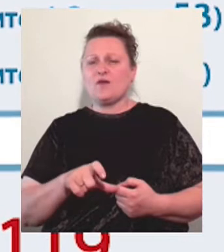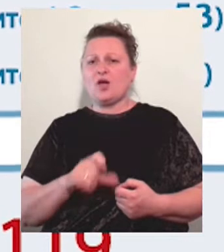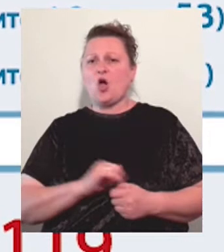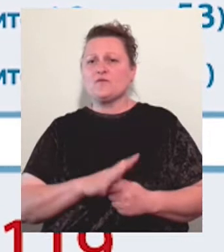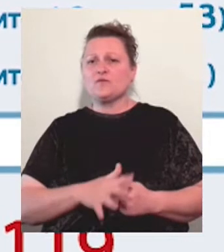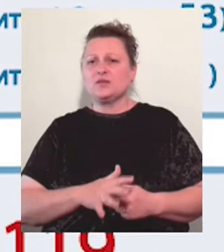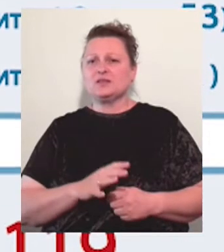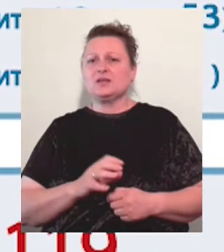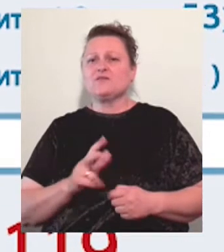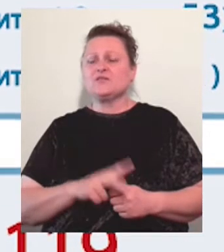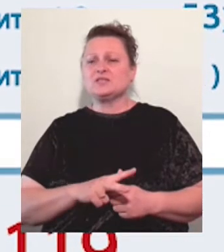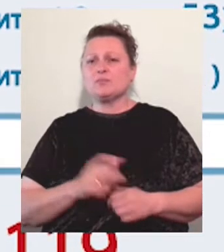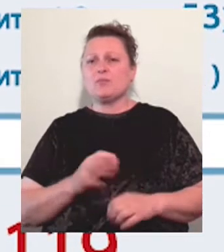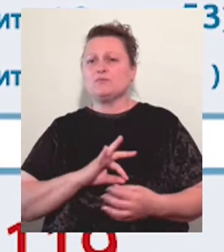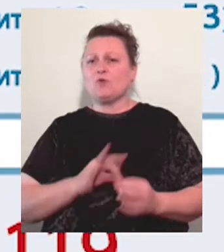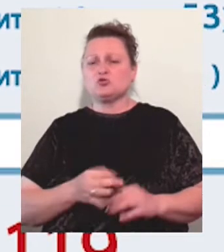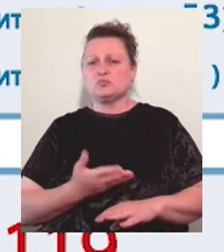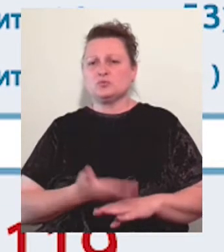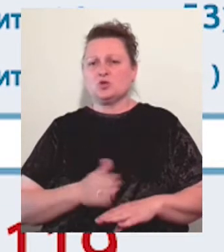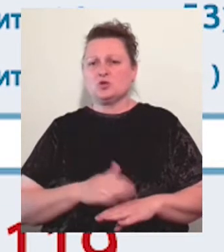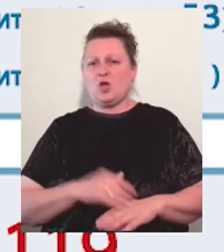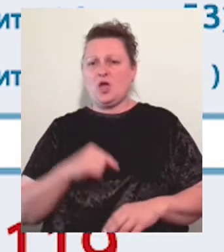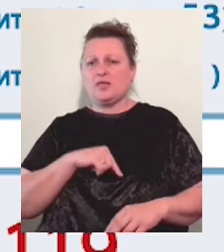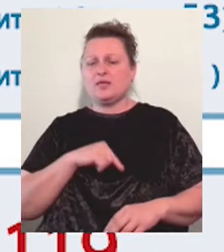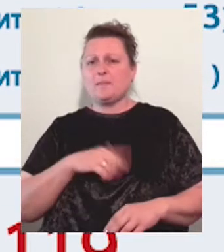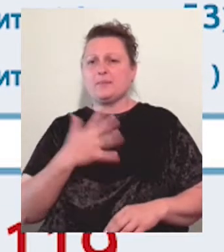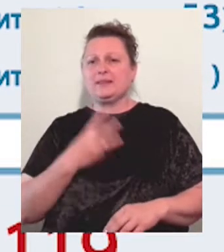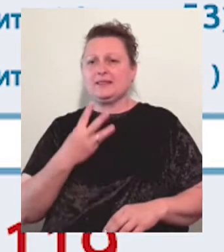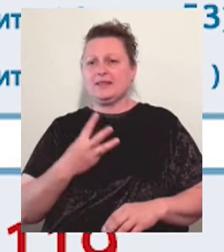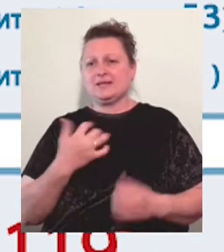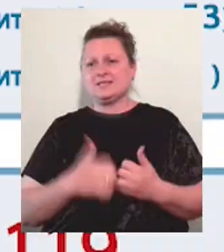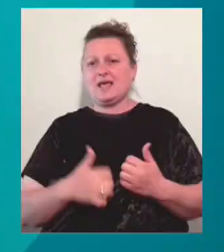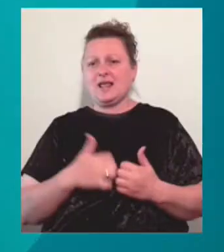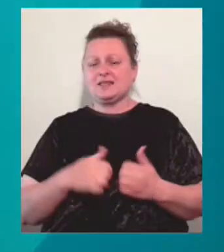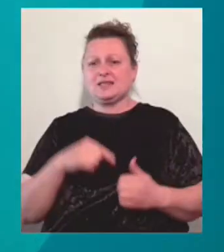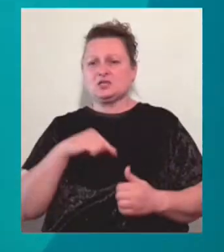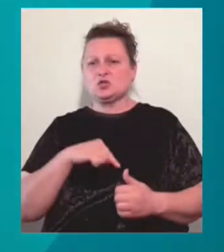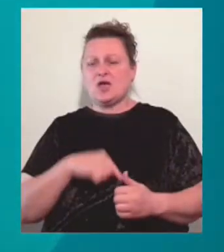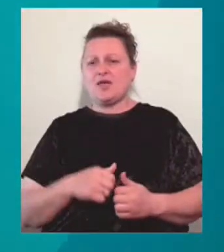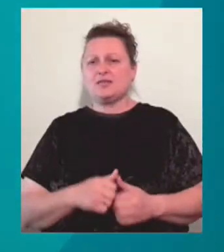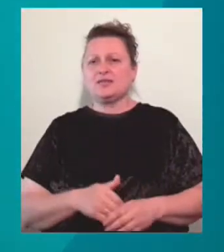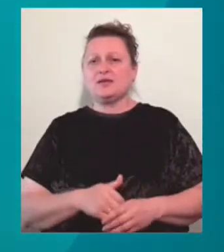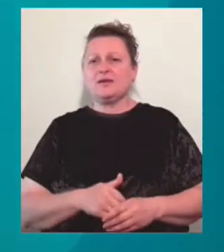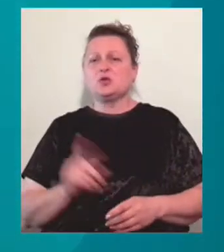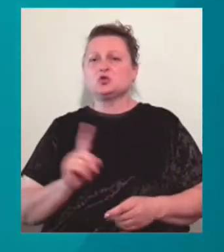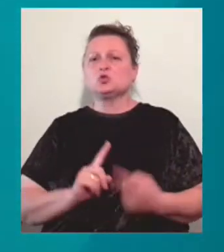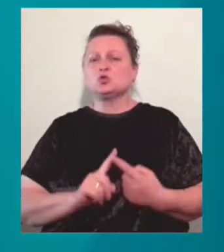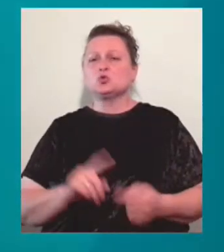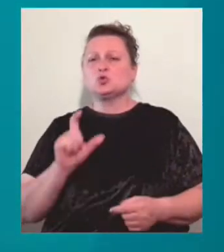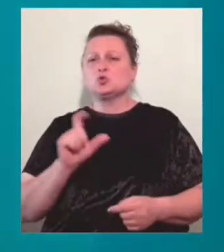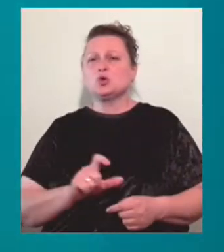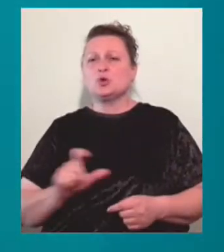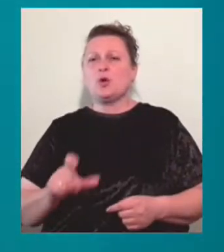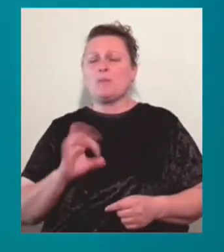-19. 8 з них у важкому стані, 53 людини у стані середньої тяжкості. Що стосується статистики по